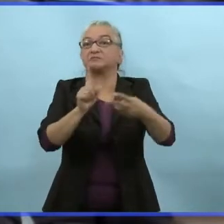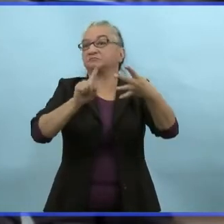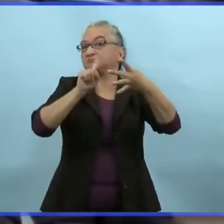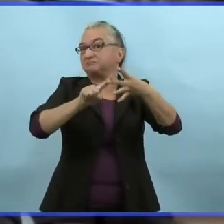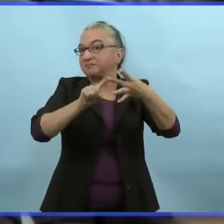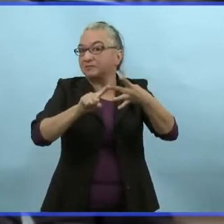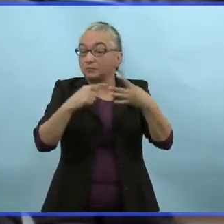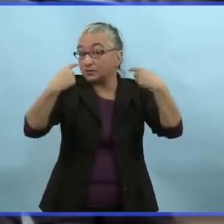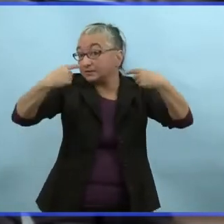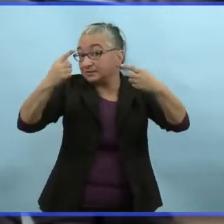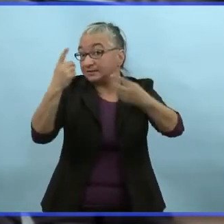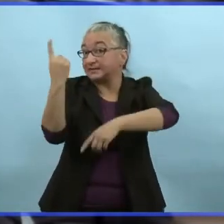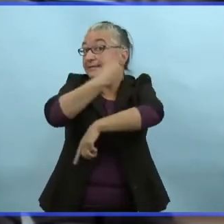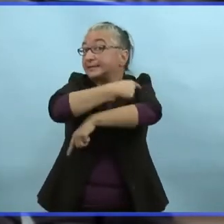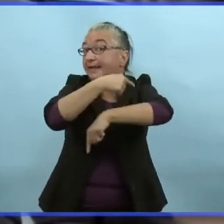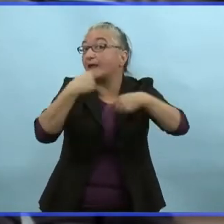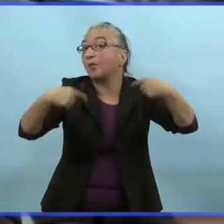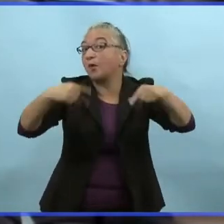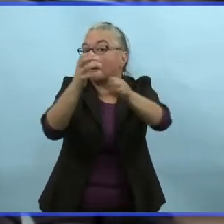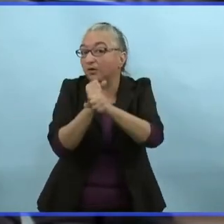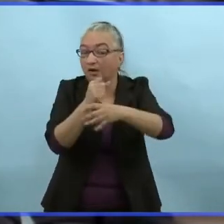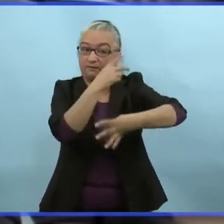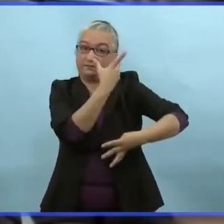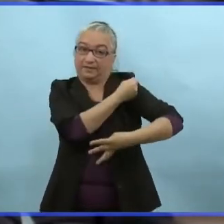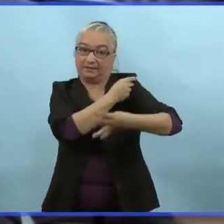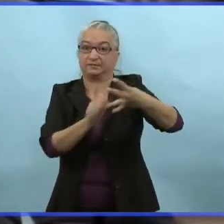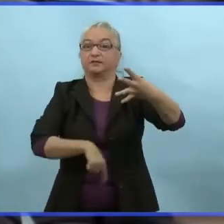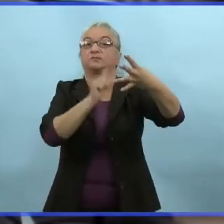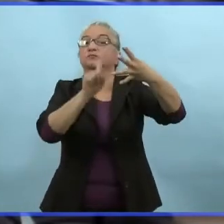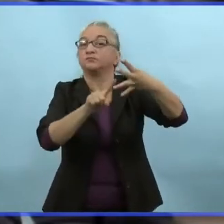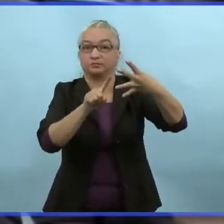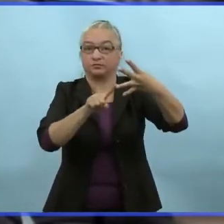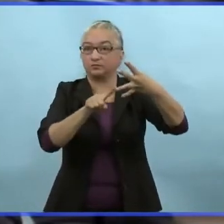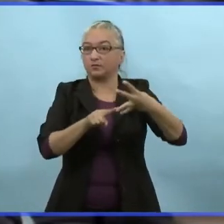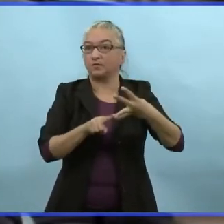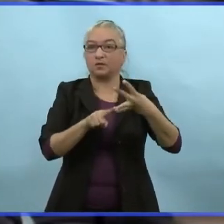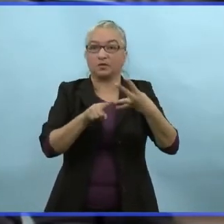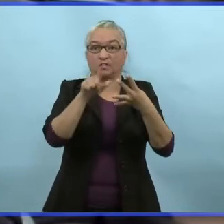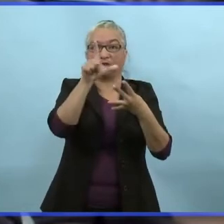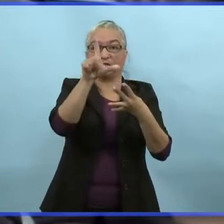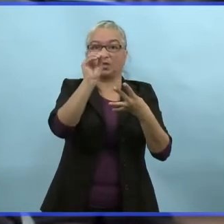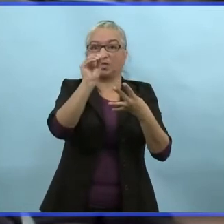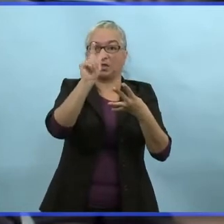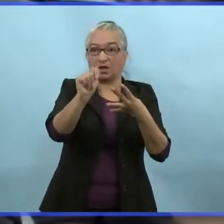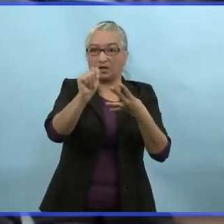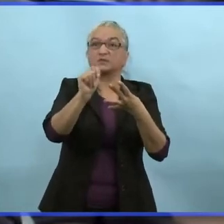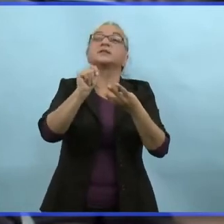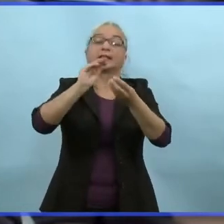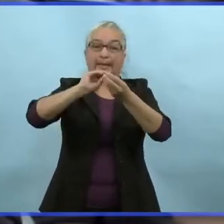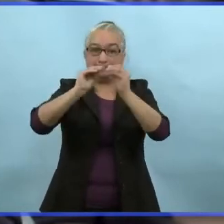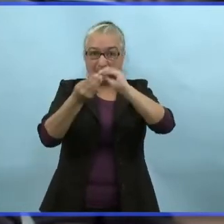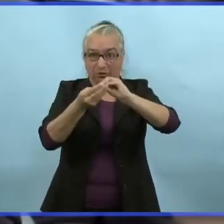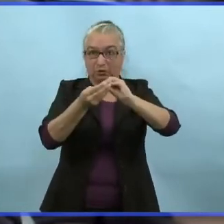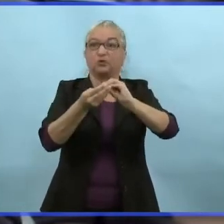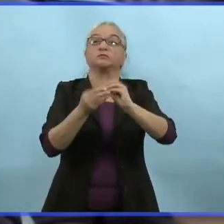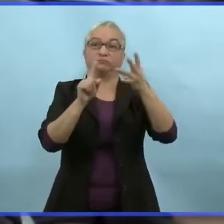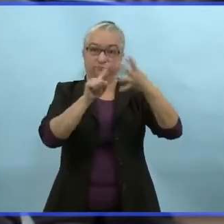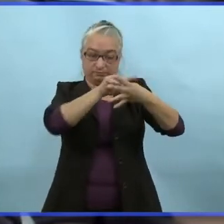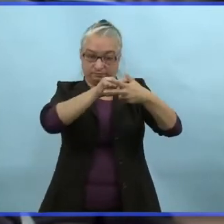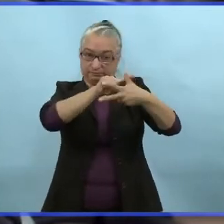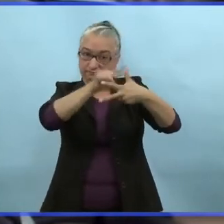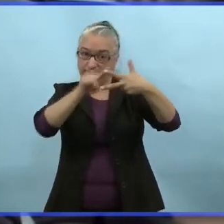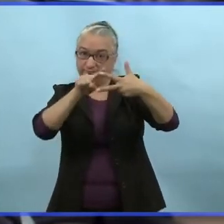type de vaccin reçu, la date à laquelle le vaccin a été reçu, et ça indique aussi